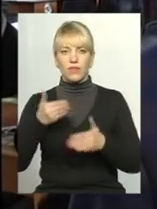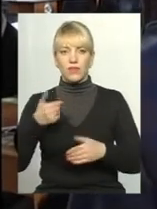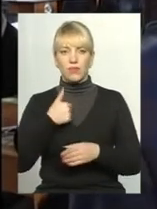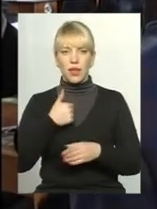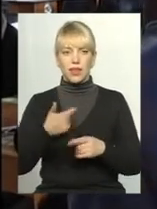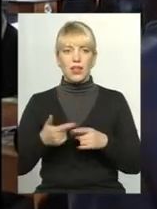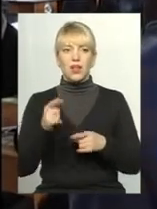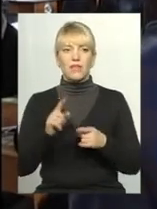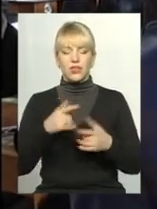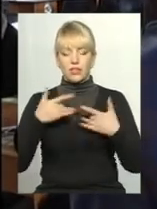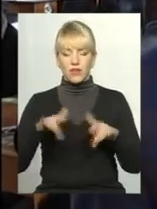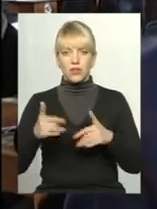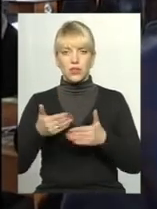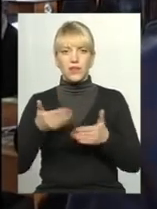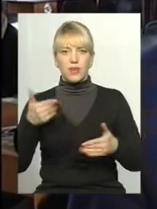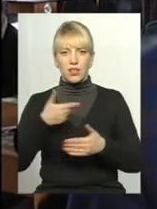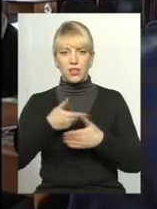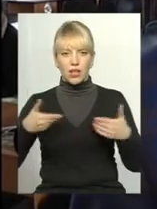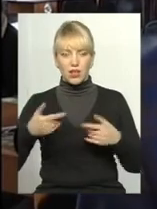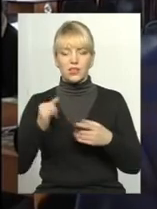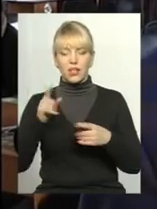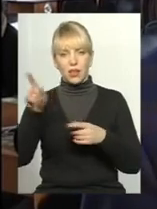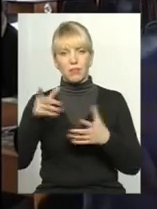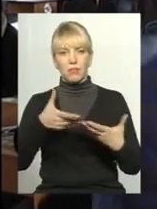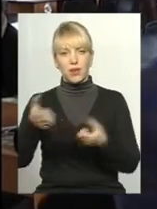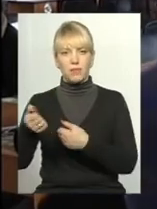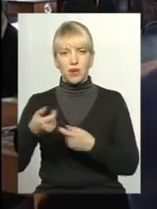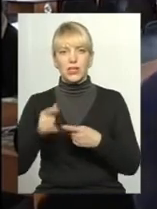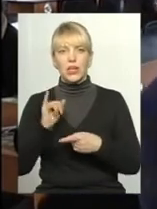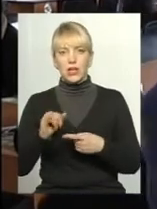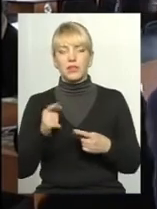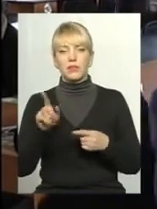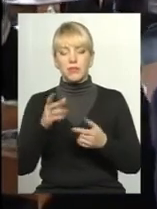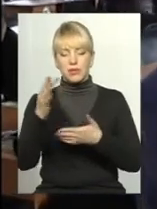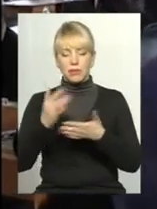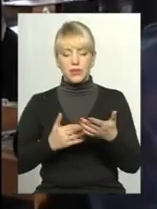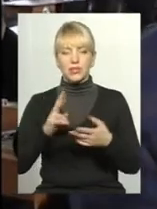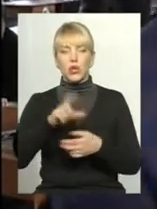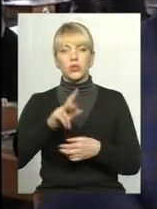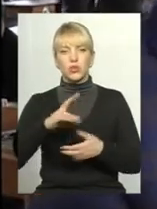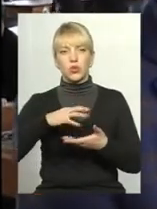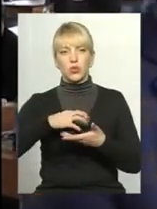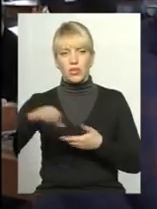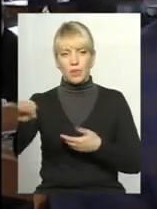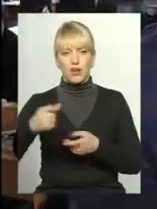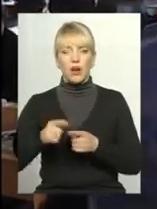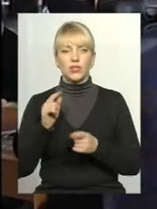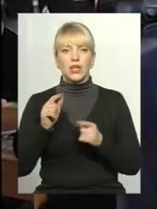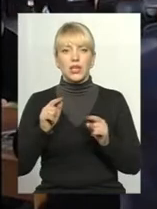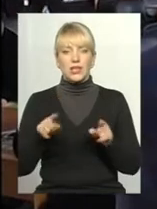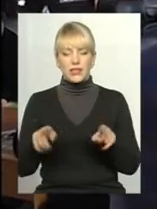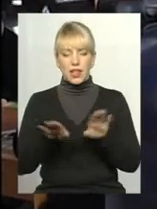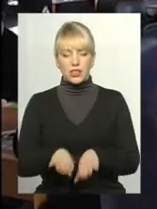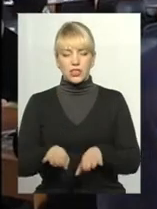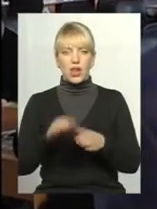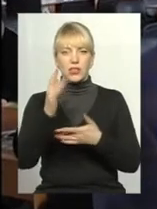по природу, вони у мене звільнюються, а там приймають цих на роботу. Ми вже передали списки людей, які їх забирають. Залишається штат